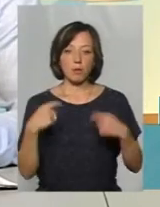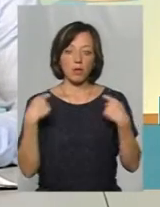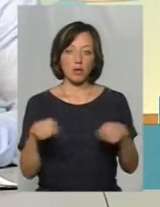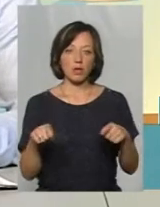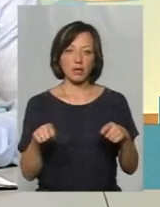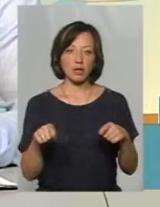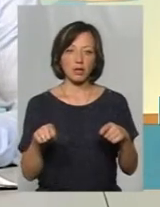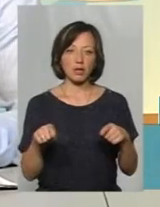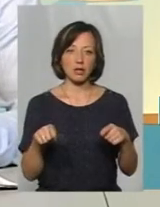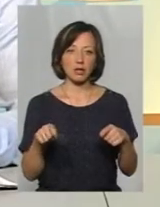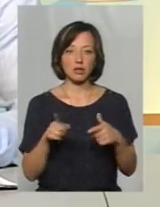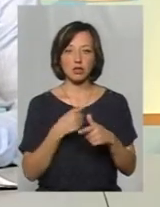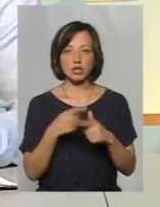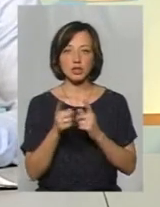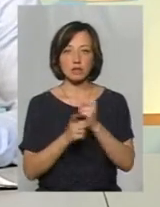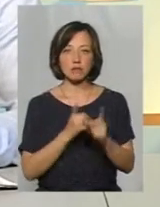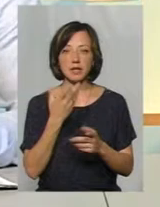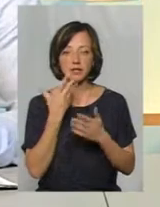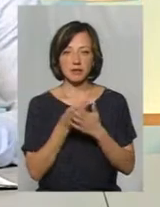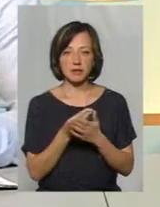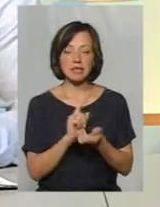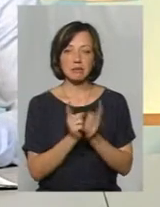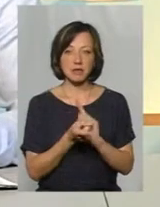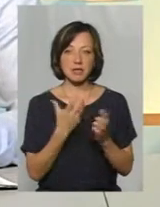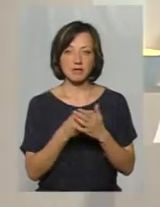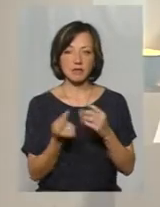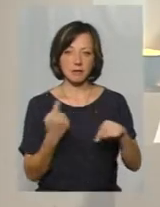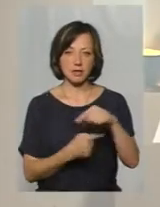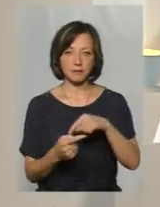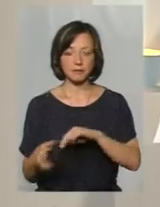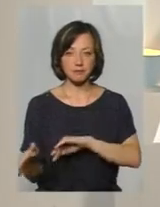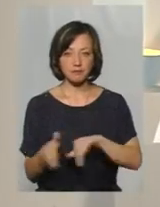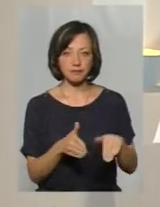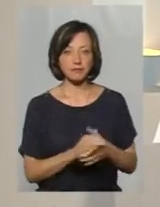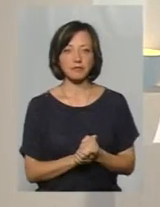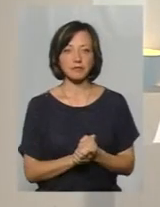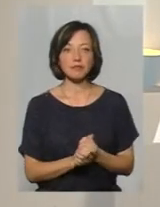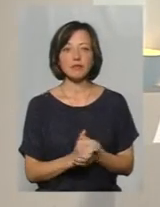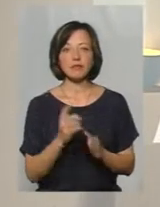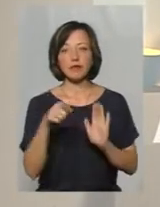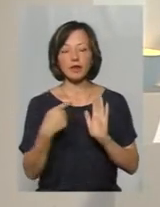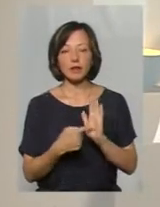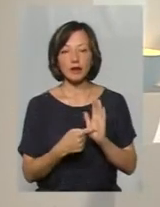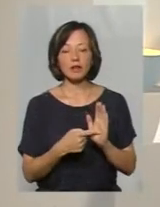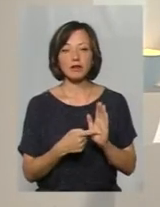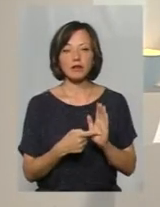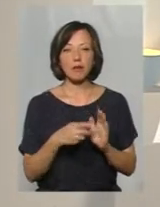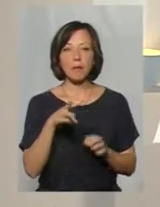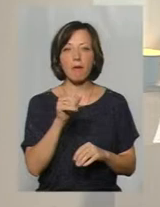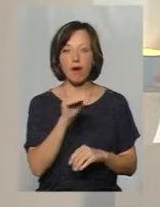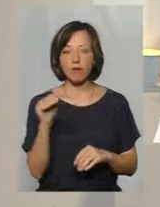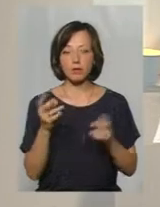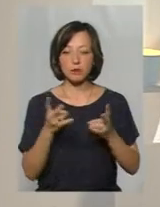чи змінить свій бізнес. Якщо мав